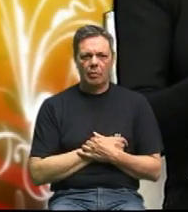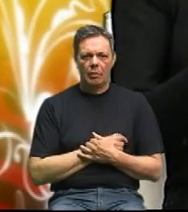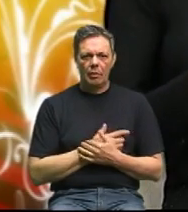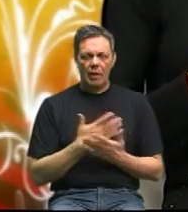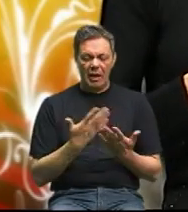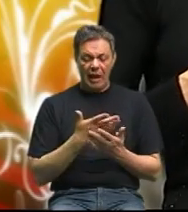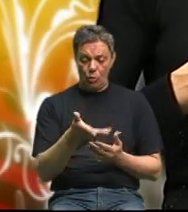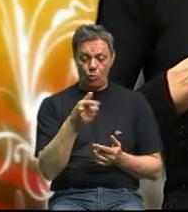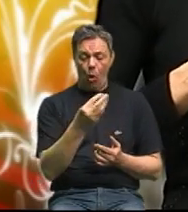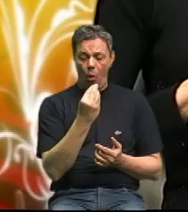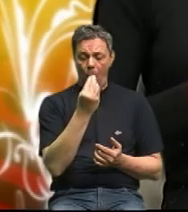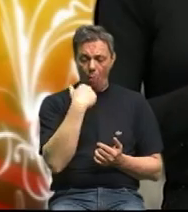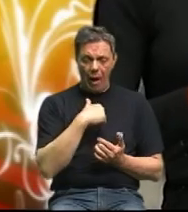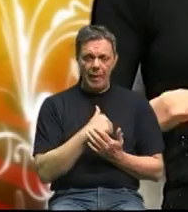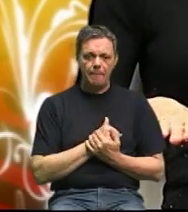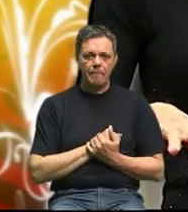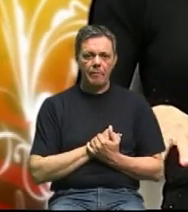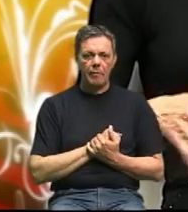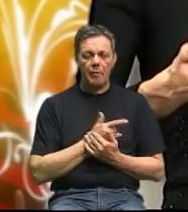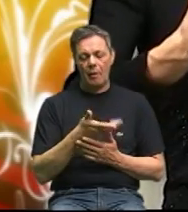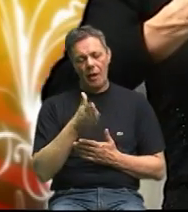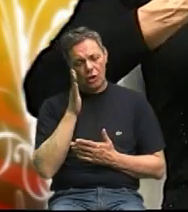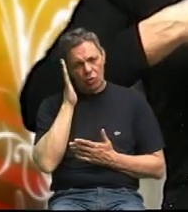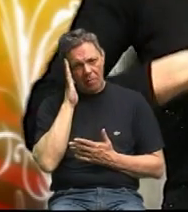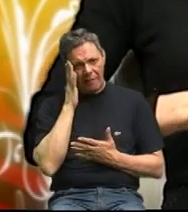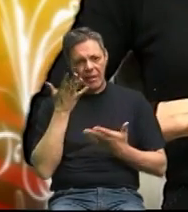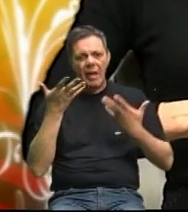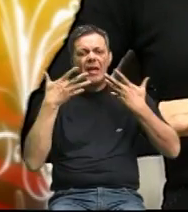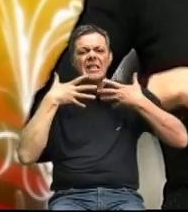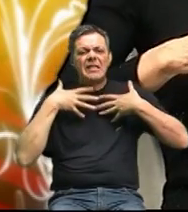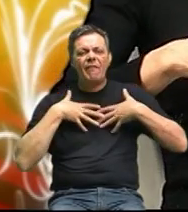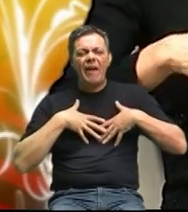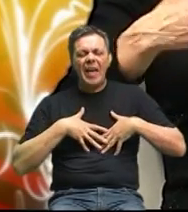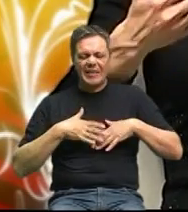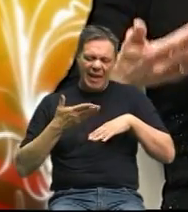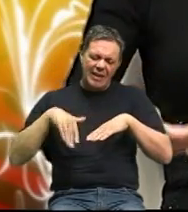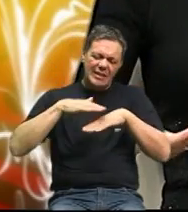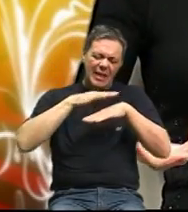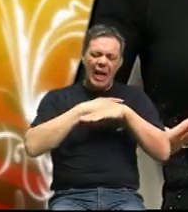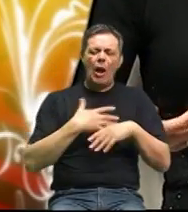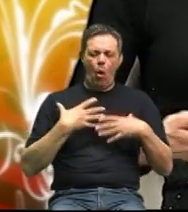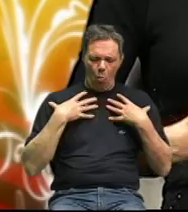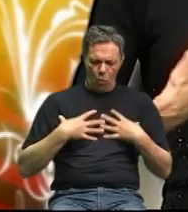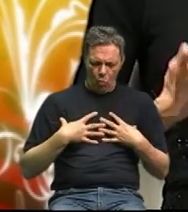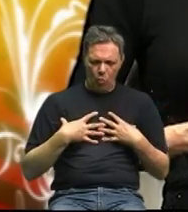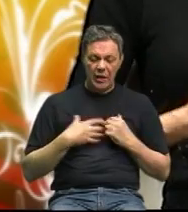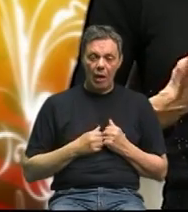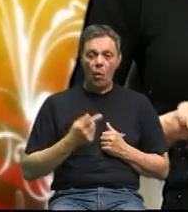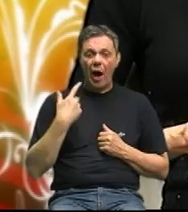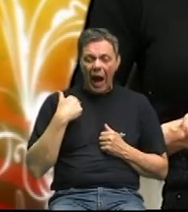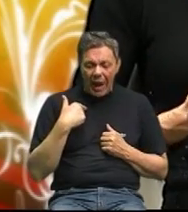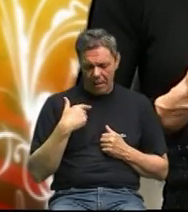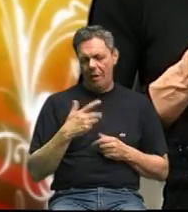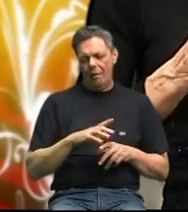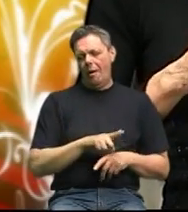tako išli spavat sve se ulažilo unutra ale preko dana jako teško